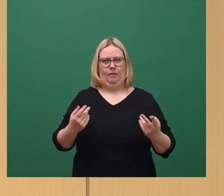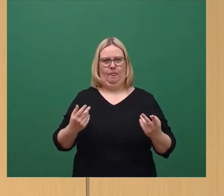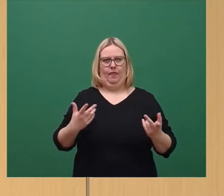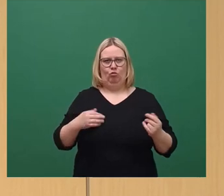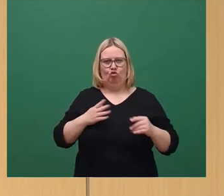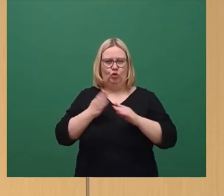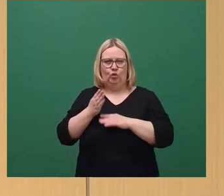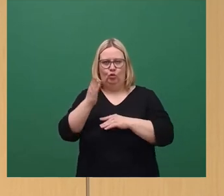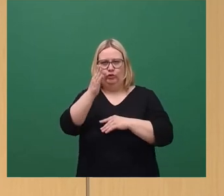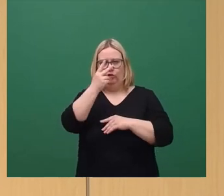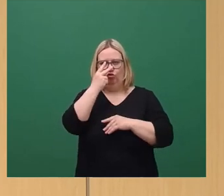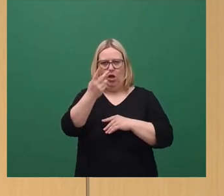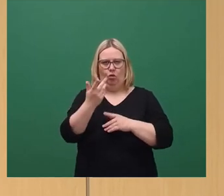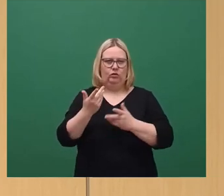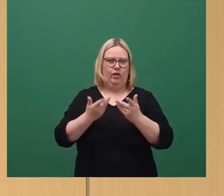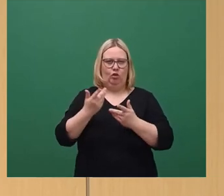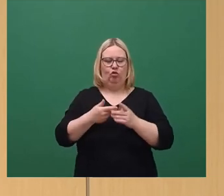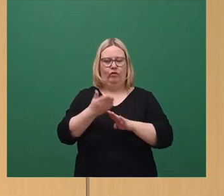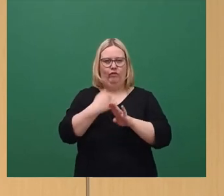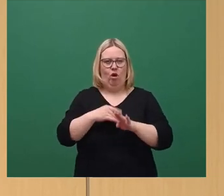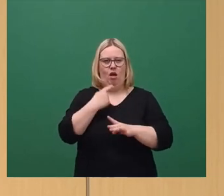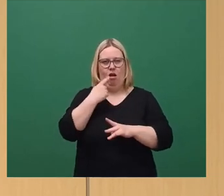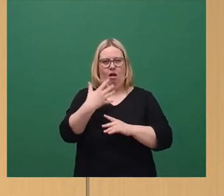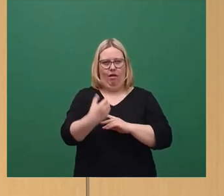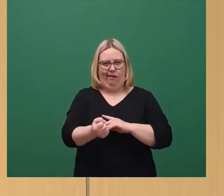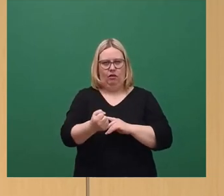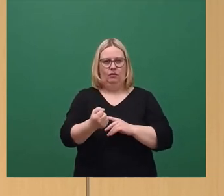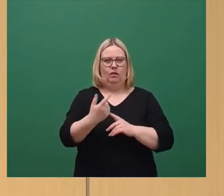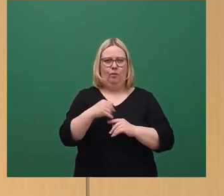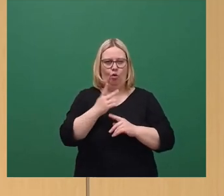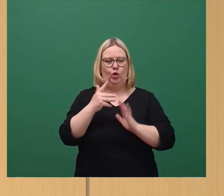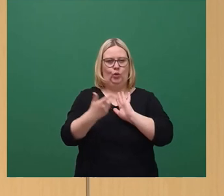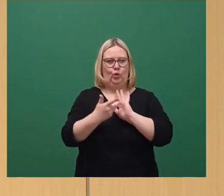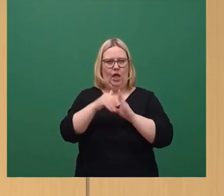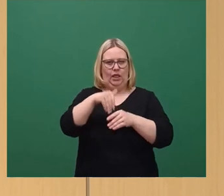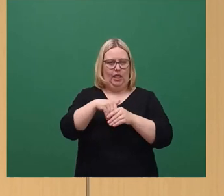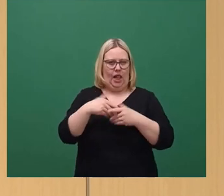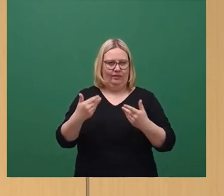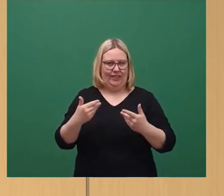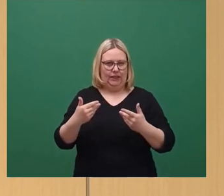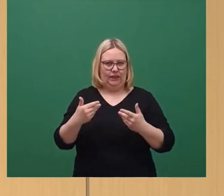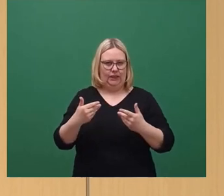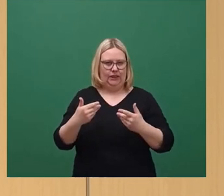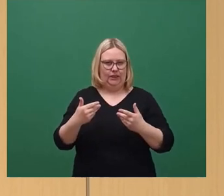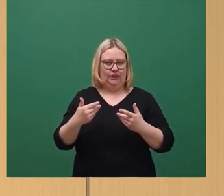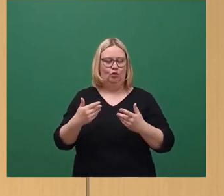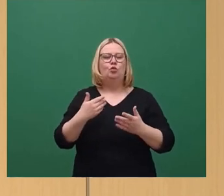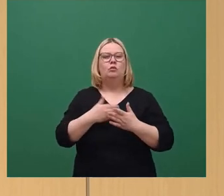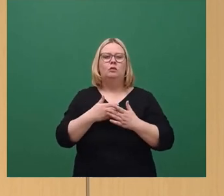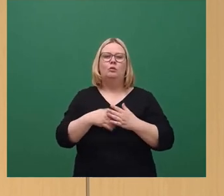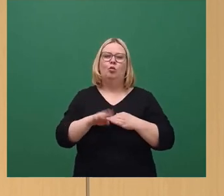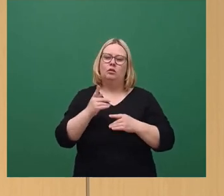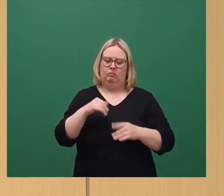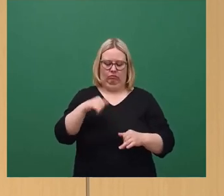geschaut und haben sozusagen schon vorab erkannt, was in dem Gutachten stehen wird. Und diese Analogie ist eine gewisse